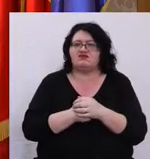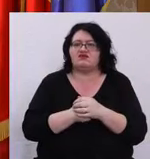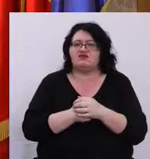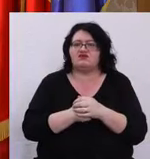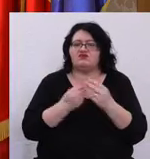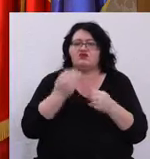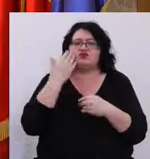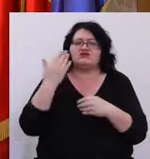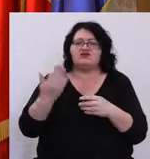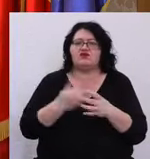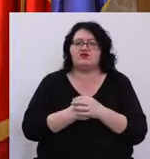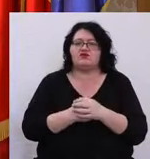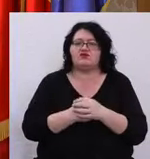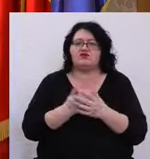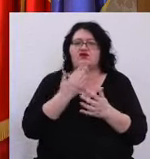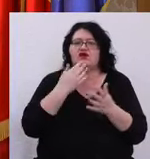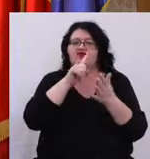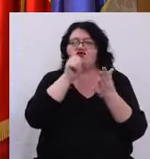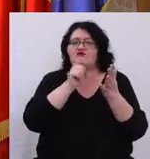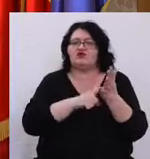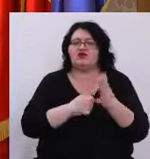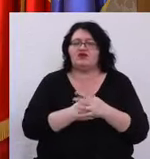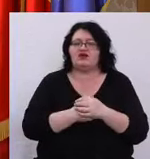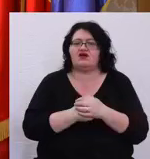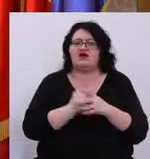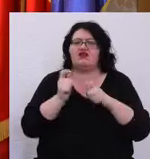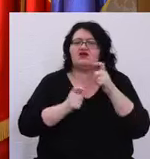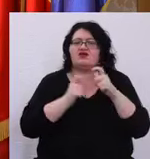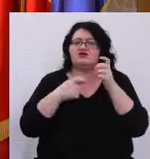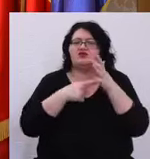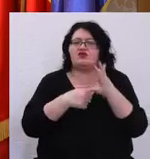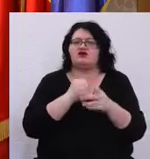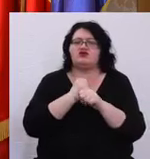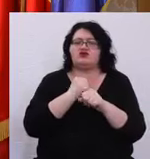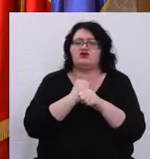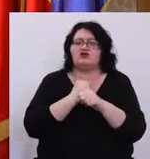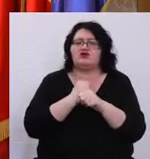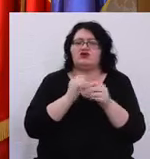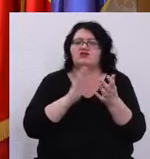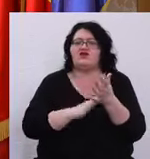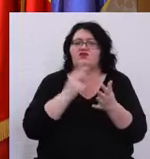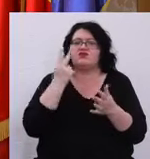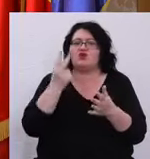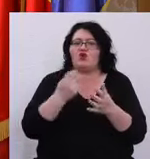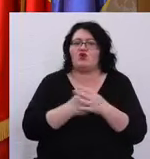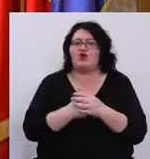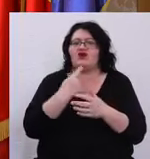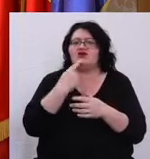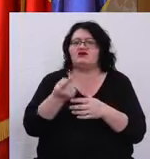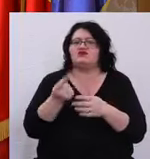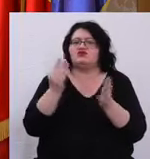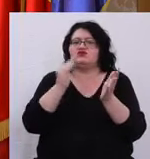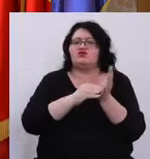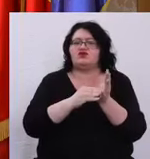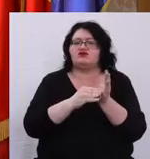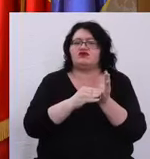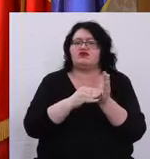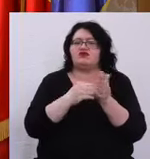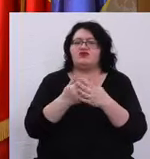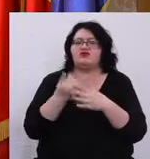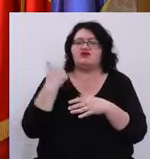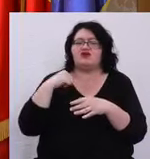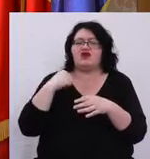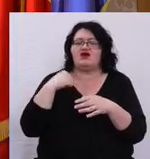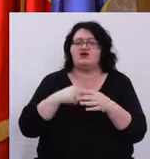Bună ziua, aș avea o întrebare apropo de acest lucru De fapt două ați spus în postarea dumneavoastră de